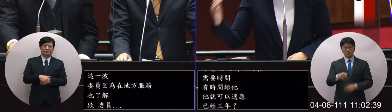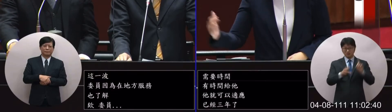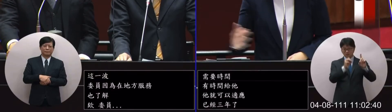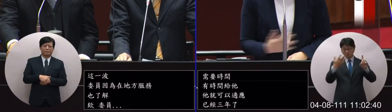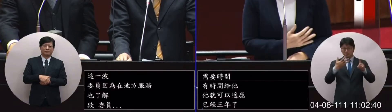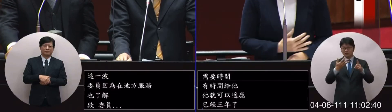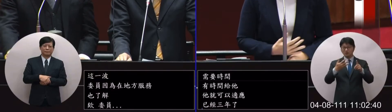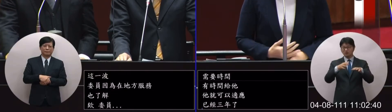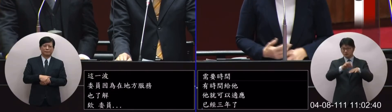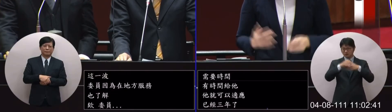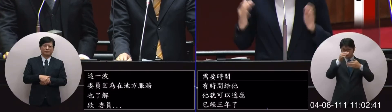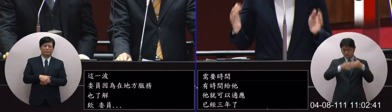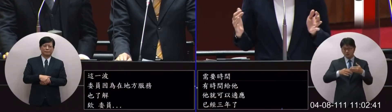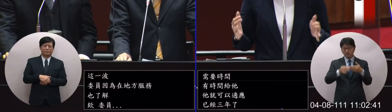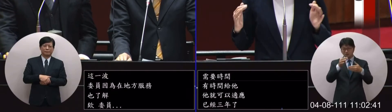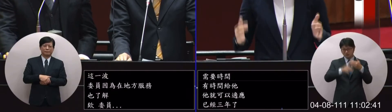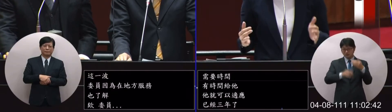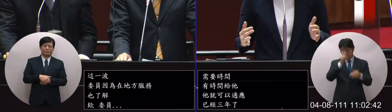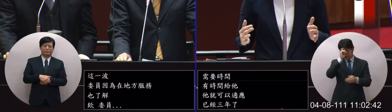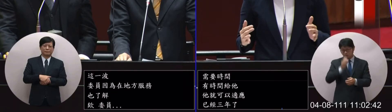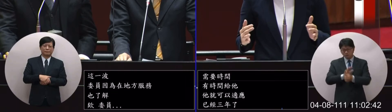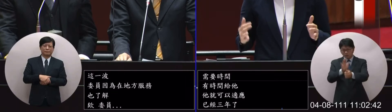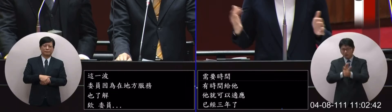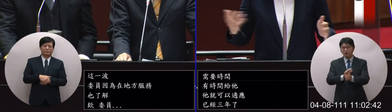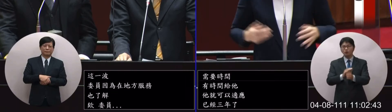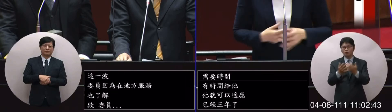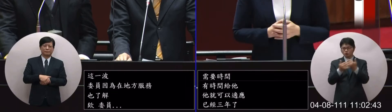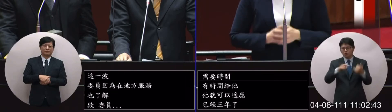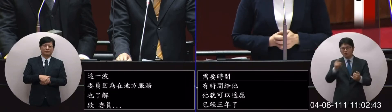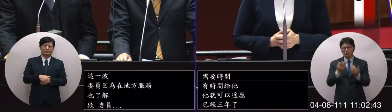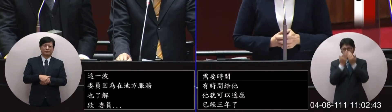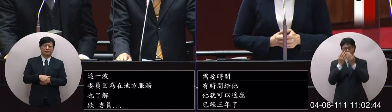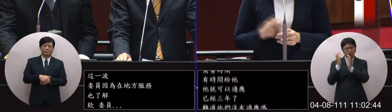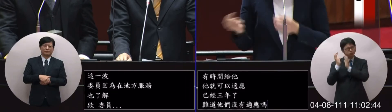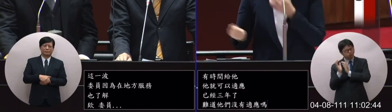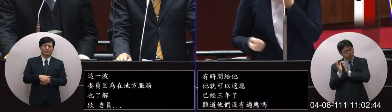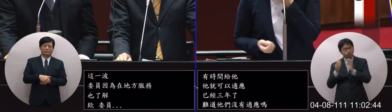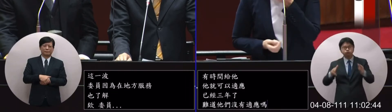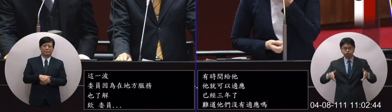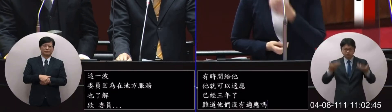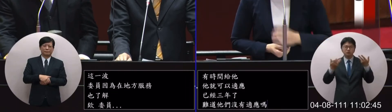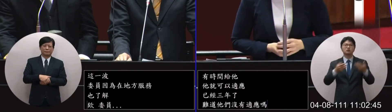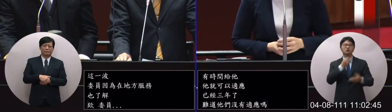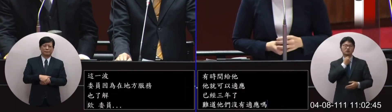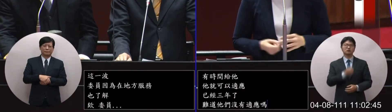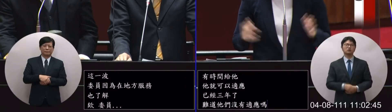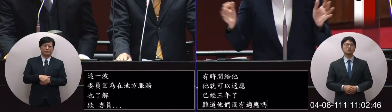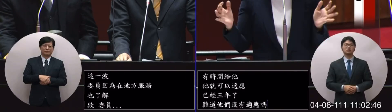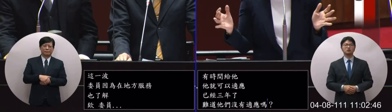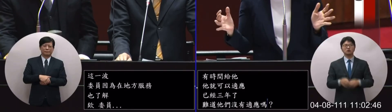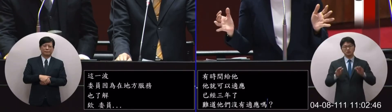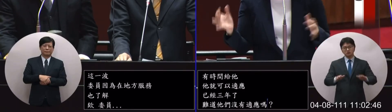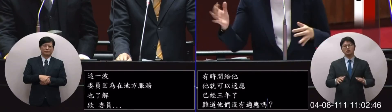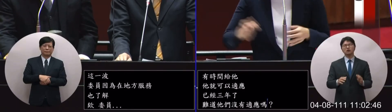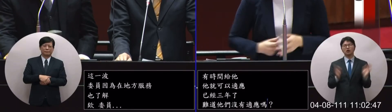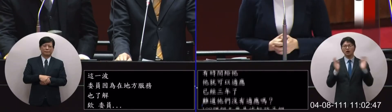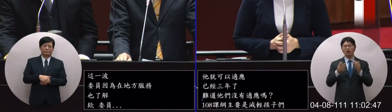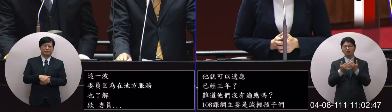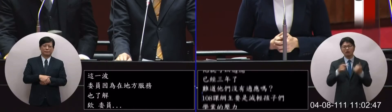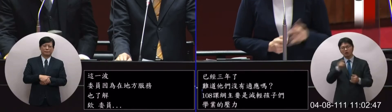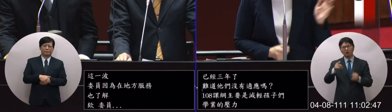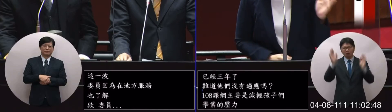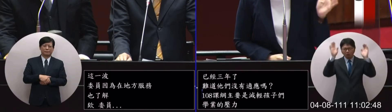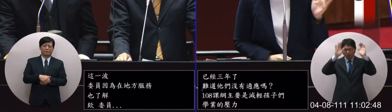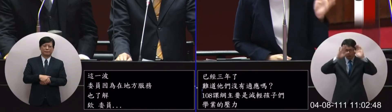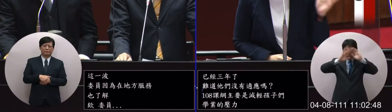我們這些孩子們學業的壓力現在很多的統計孩子們學習中的孩子們晚上都要熬